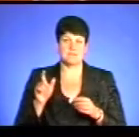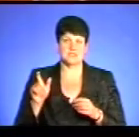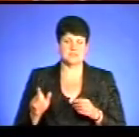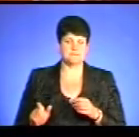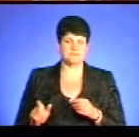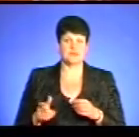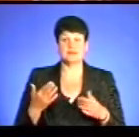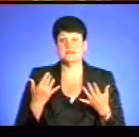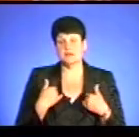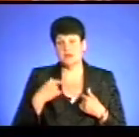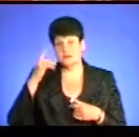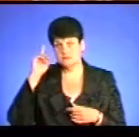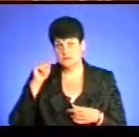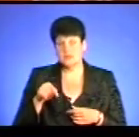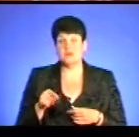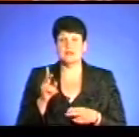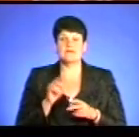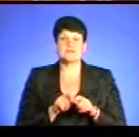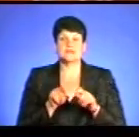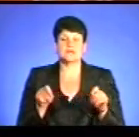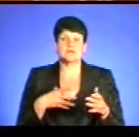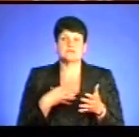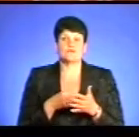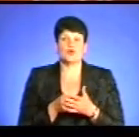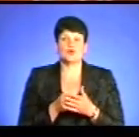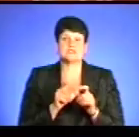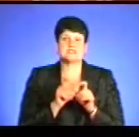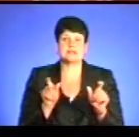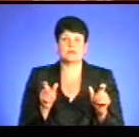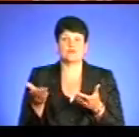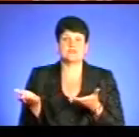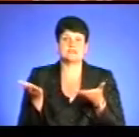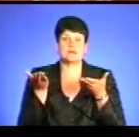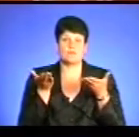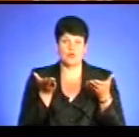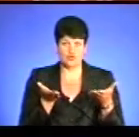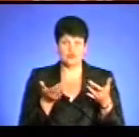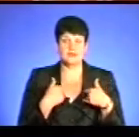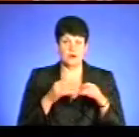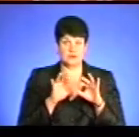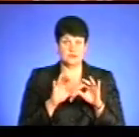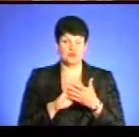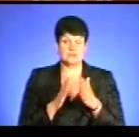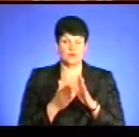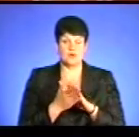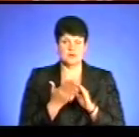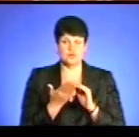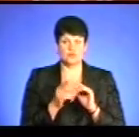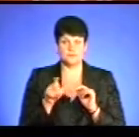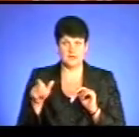наскільки мені відомо, що на відкриття свого закладу він запрошує, в даному випадку я роз'яснюю ситуацію, виглядачам